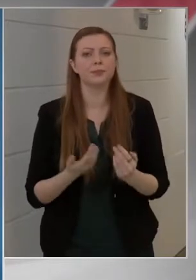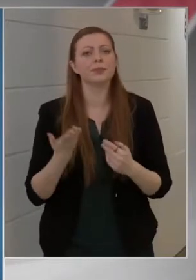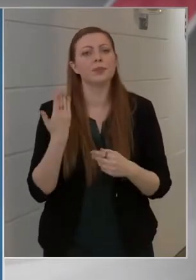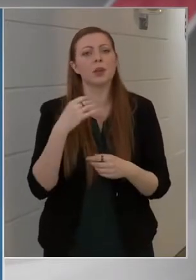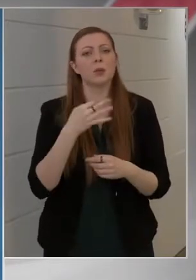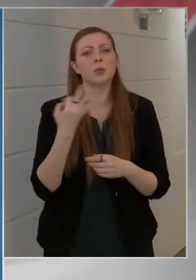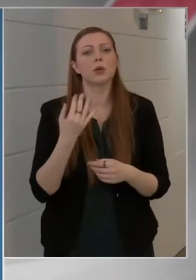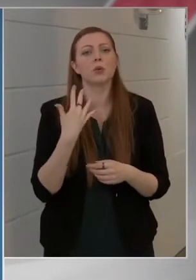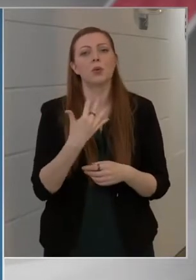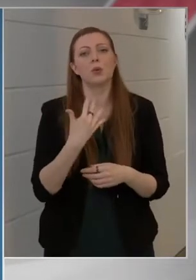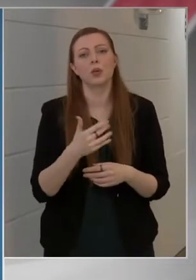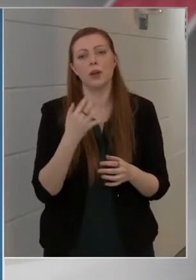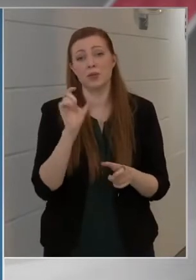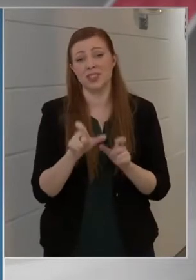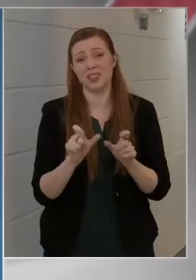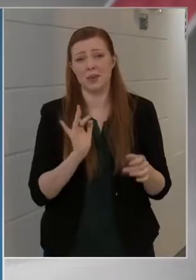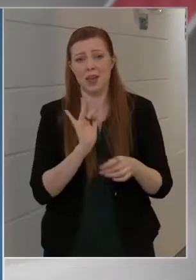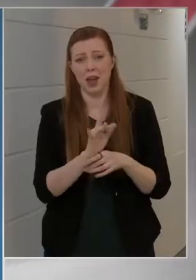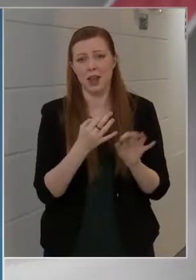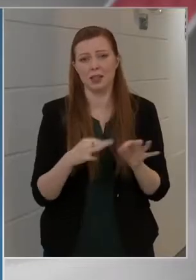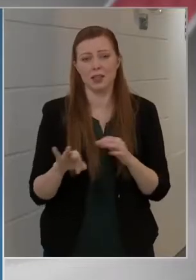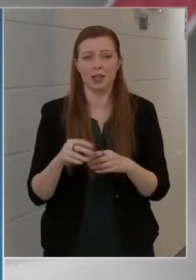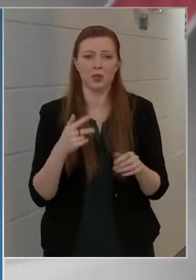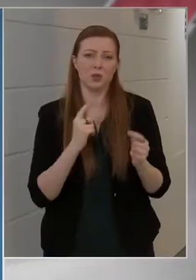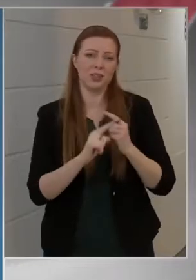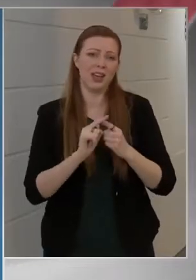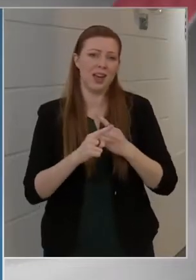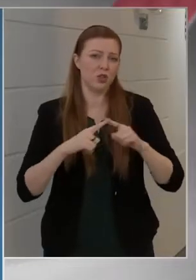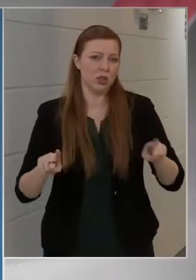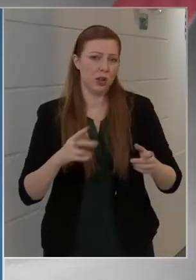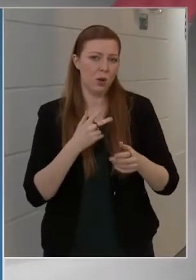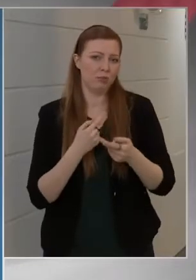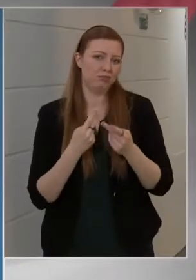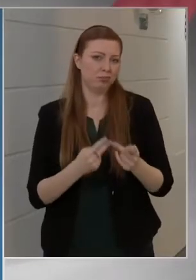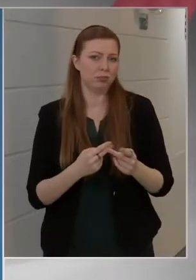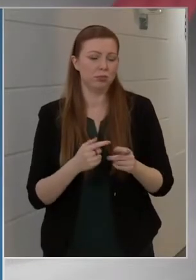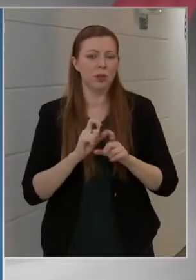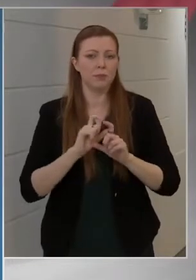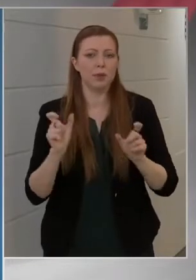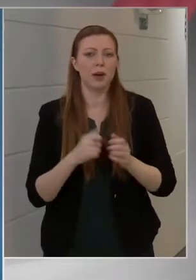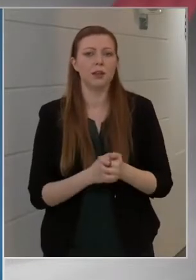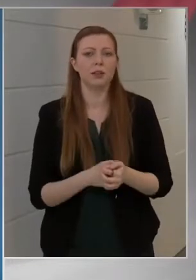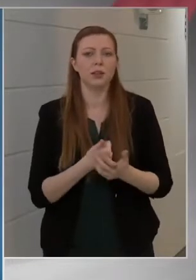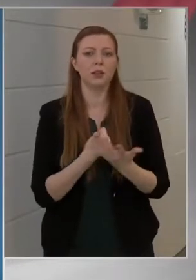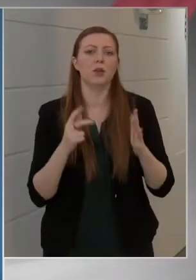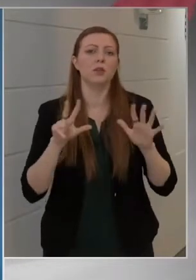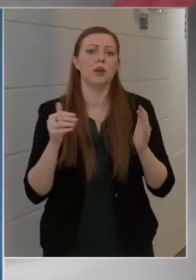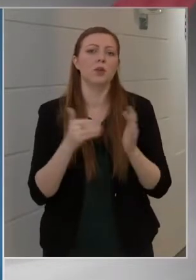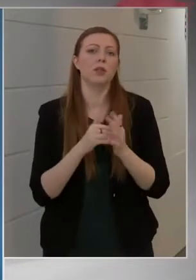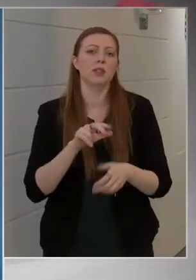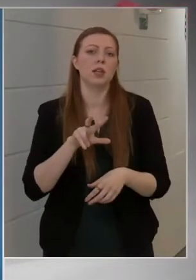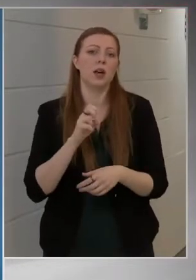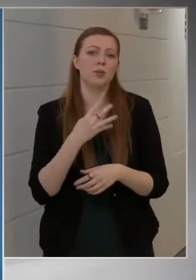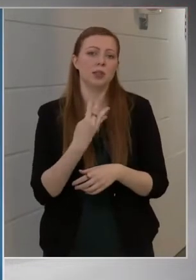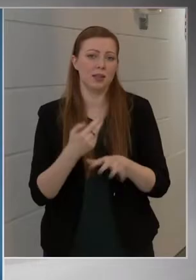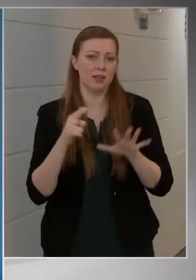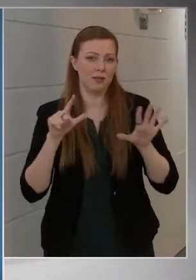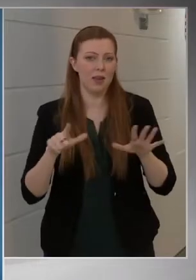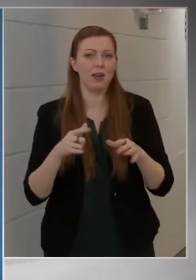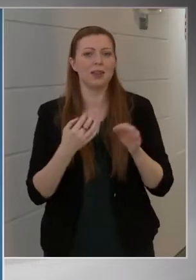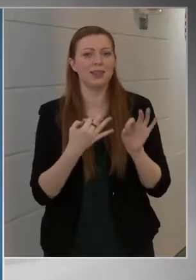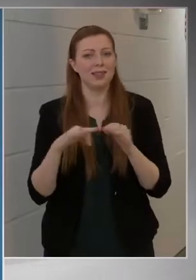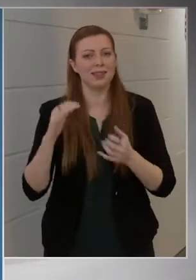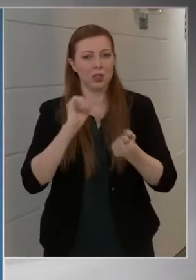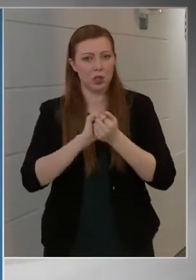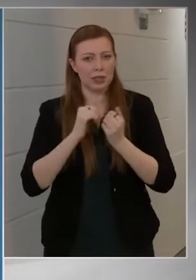55 személye szemben intézkedtünk a kiárási tilalom megszegése miatt, így 68.347-re emelkedett az intézkedéseink